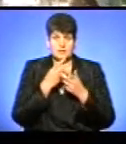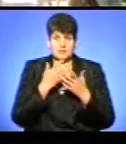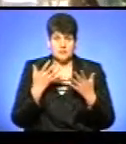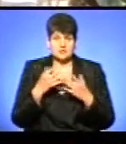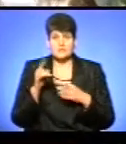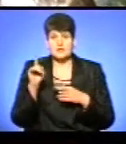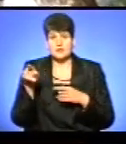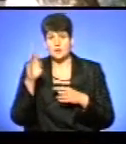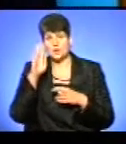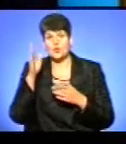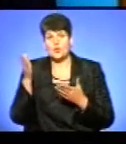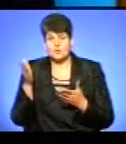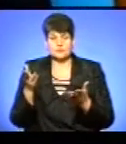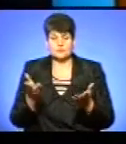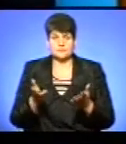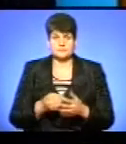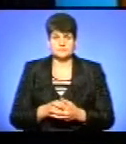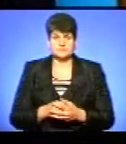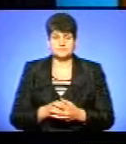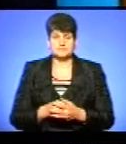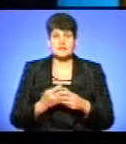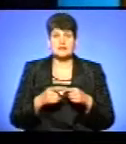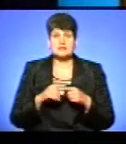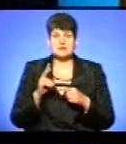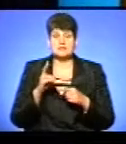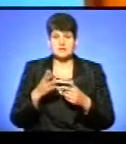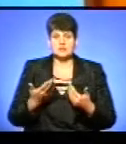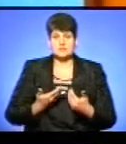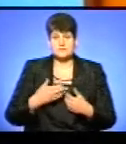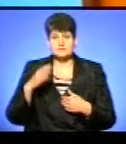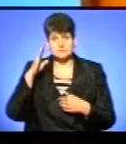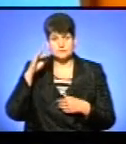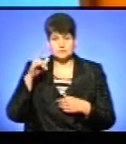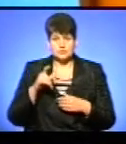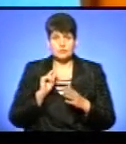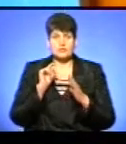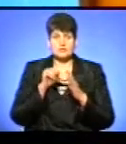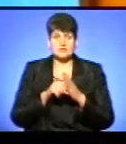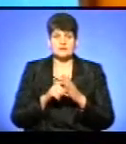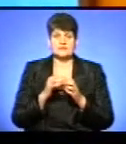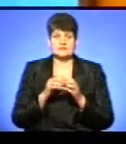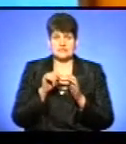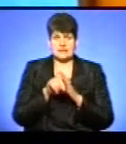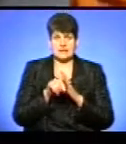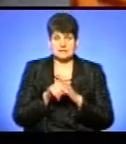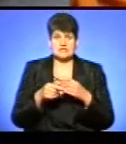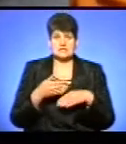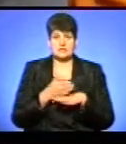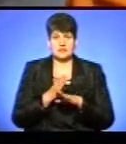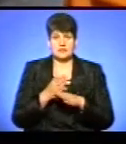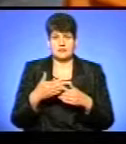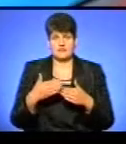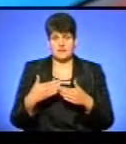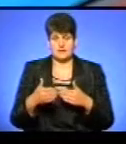його, ні… Це квартира, у якій мешкає чоловік. Щоб потрапити всередину, рятувальники виламали двері.